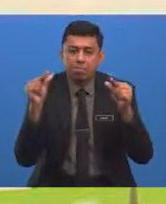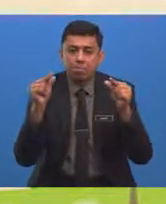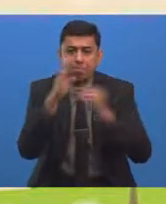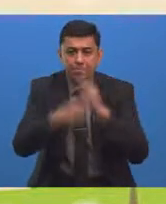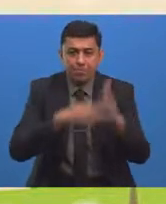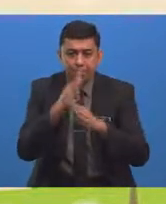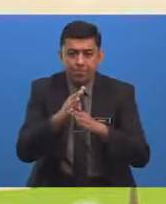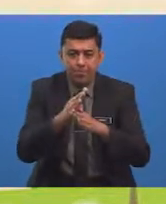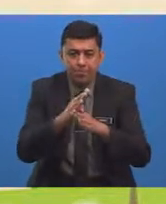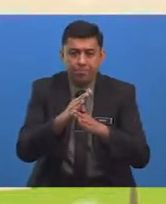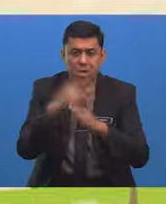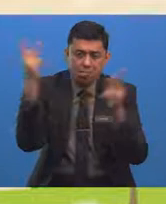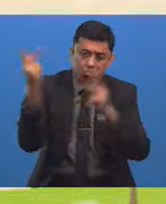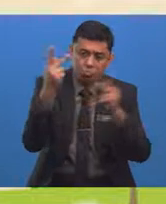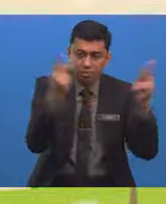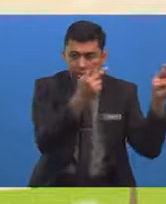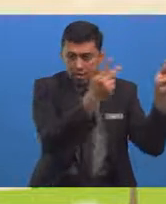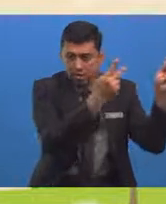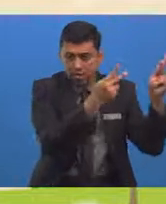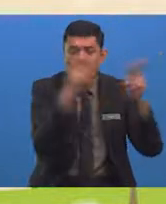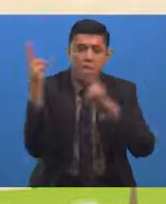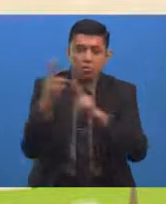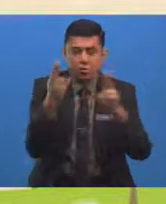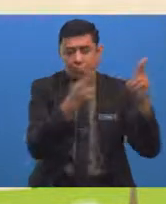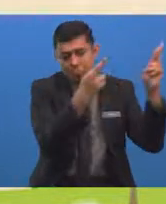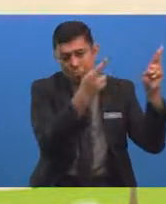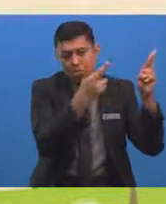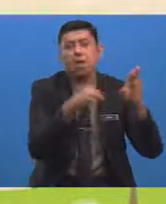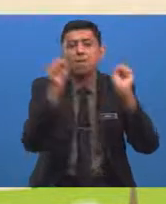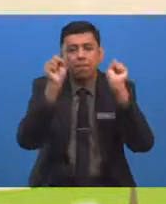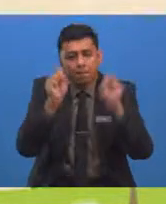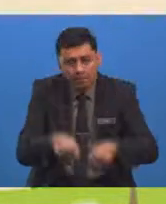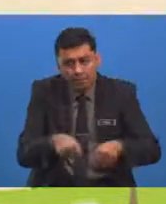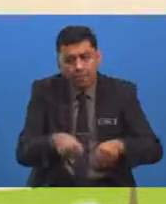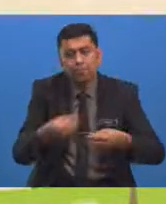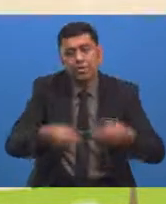Ting Berliung Dan Ribut Taufan Boleh